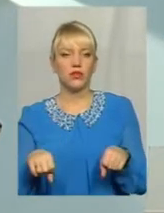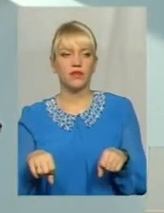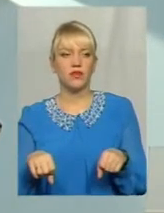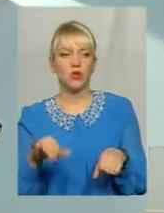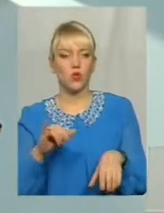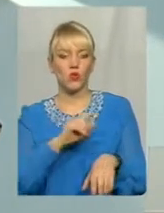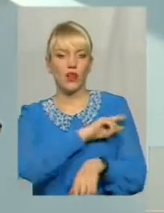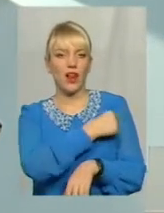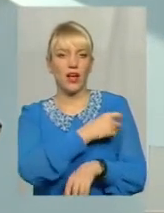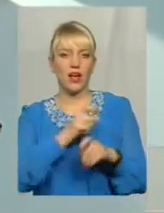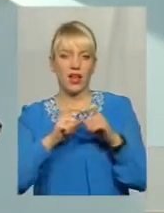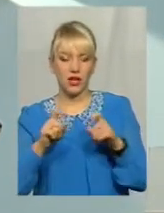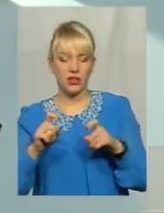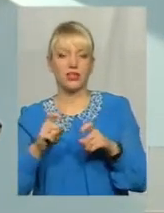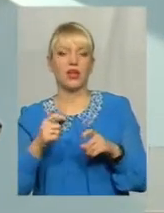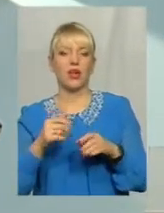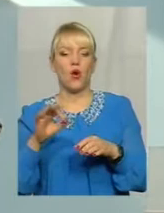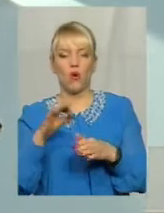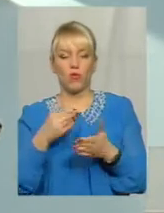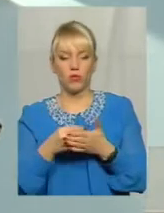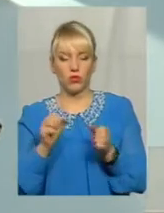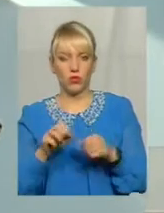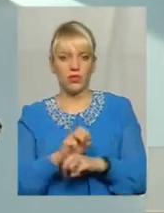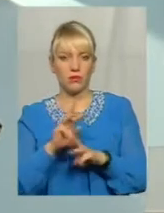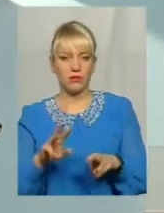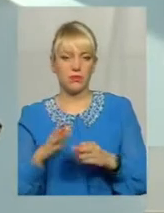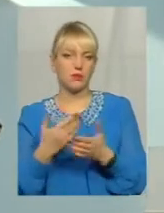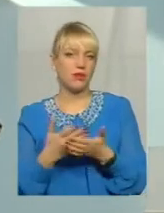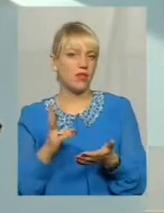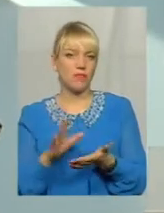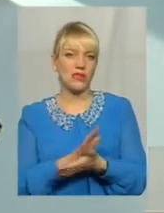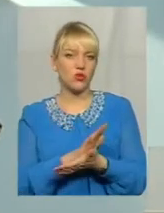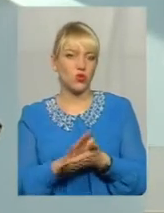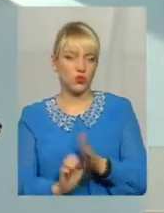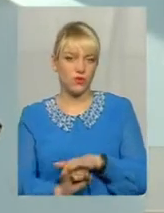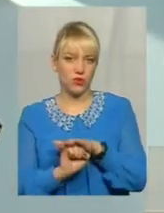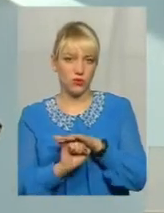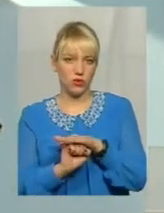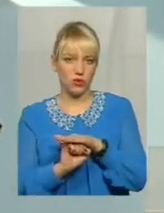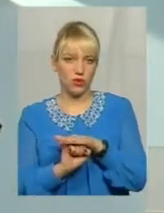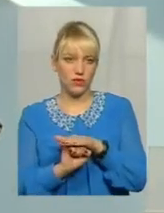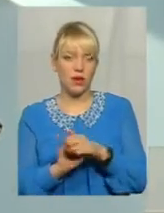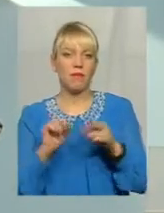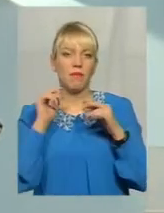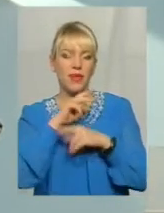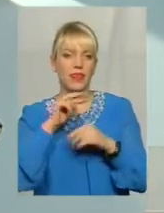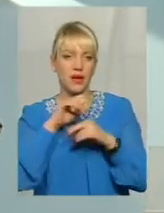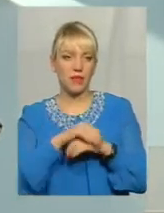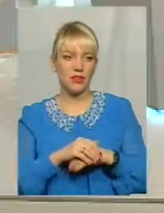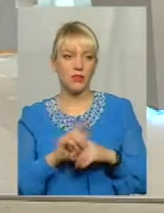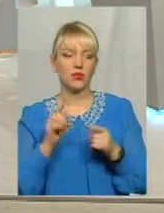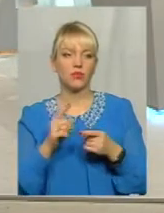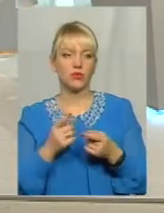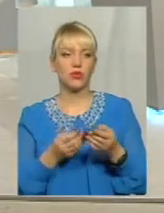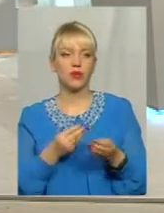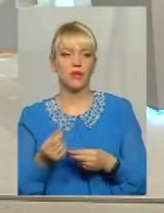лікарні і обласному бюджету забезпечити їх більше І практично на безкоштовному основі Тобто на ці медикаменти Що стосується